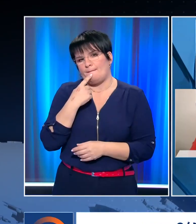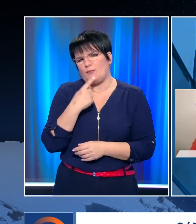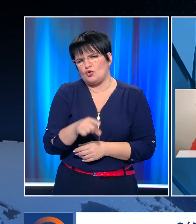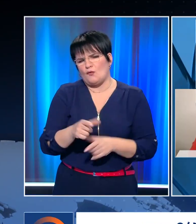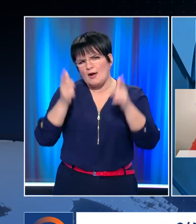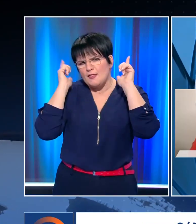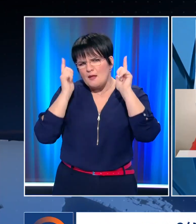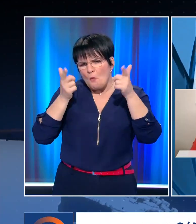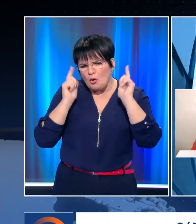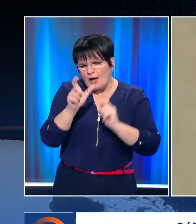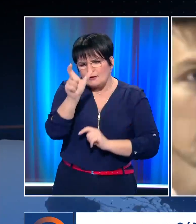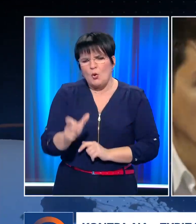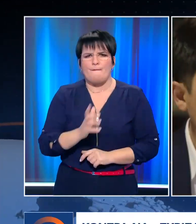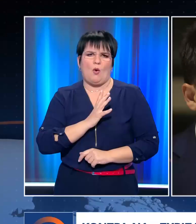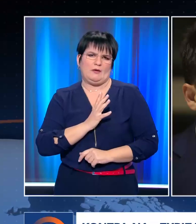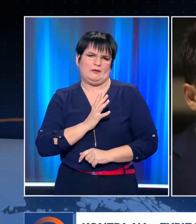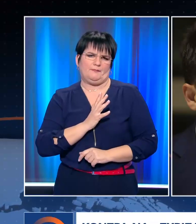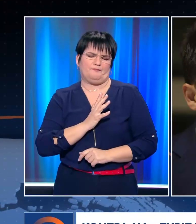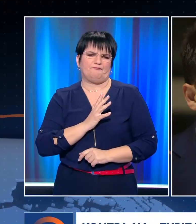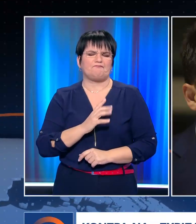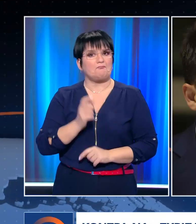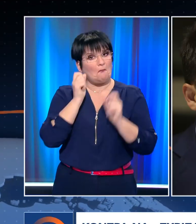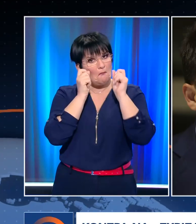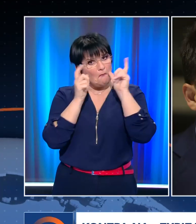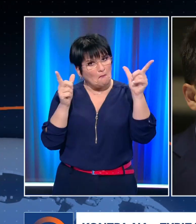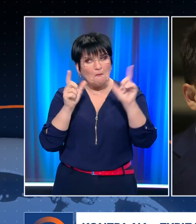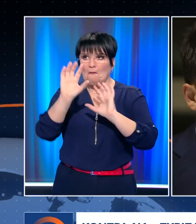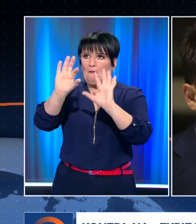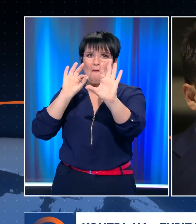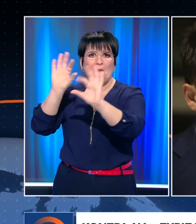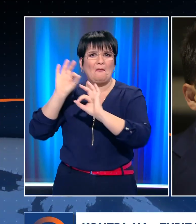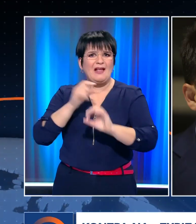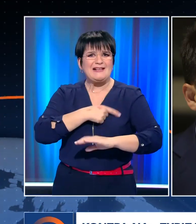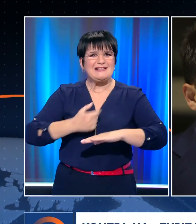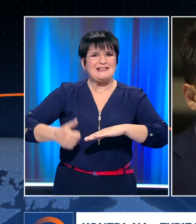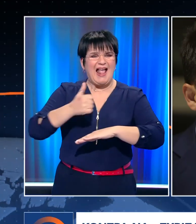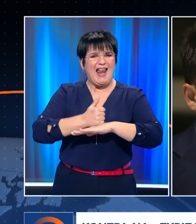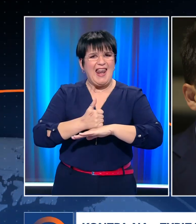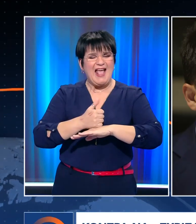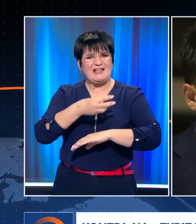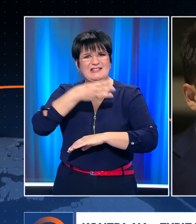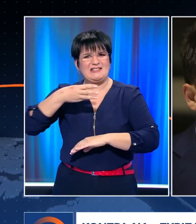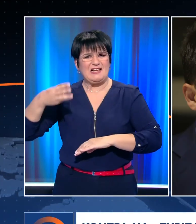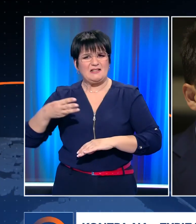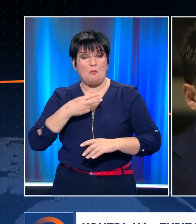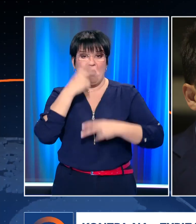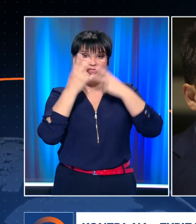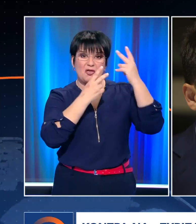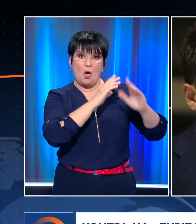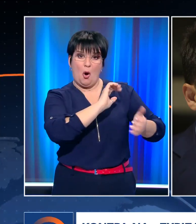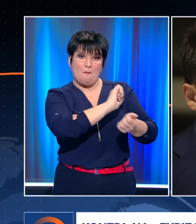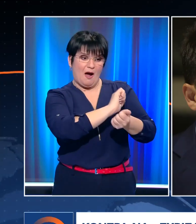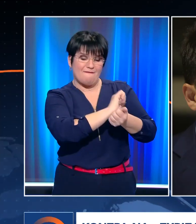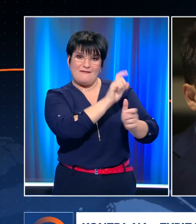κάθε δημοκρατικό πολίτη. Μας προξενεί εντύπωση η επιλεκτική αναφορά στελεχών του ΣΥΡΙΖΑ στα δικαιώματα του Δημήτρη Κουφοντίνα χωρίς να